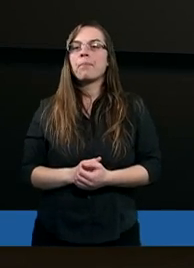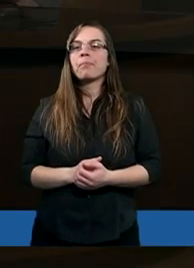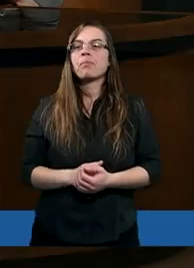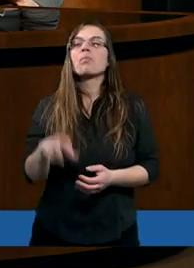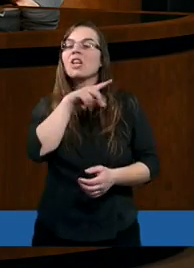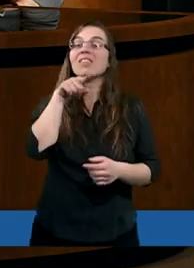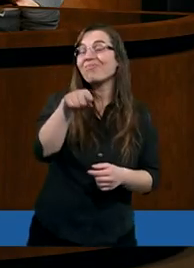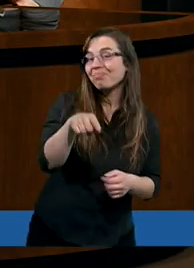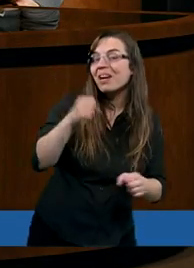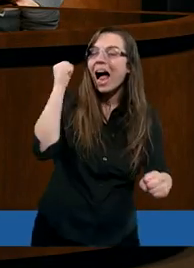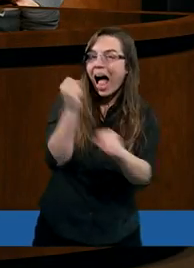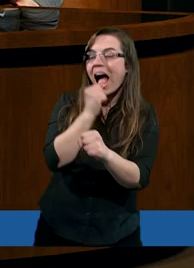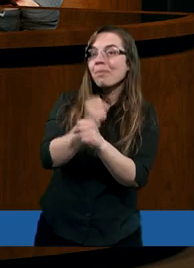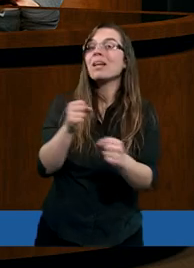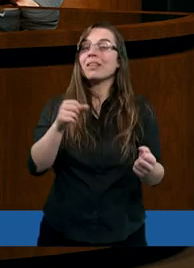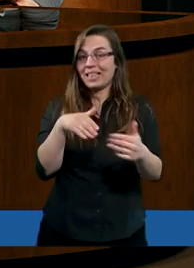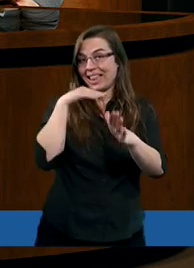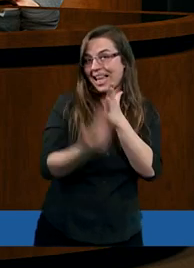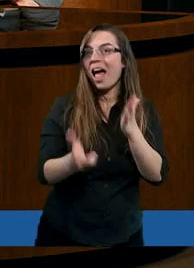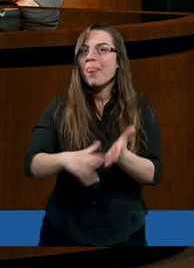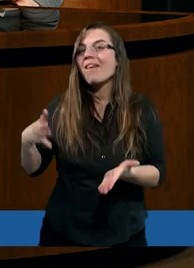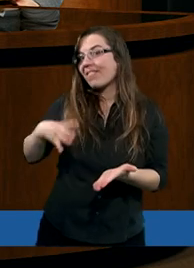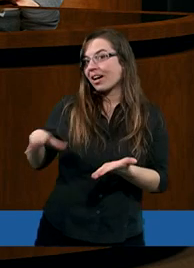czy ten kamień traci na wartości?